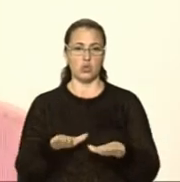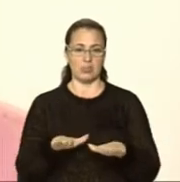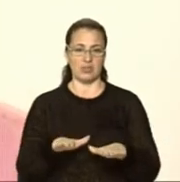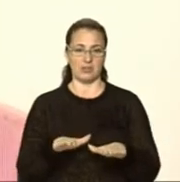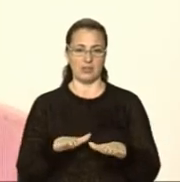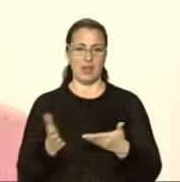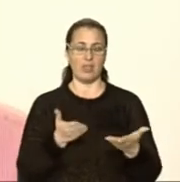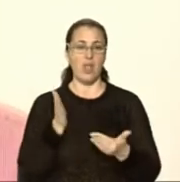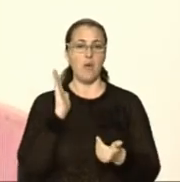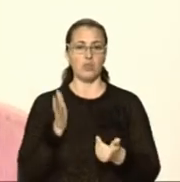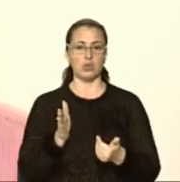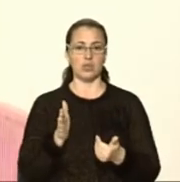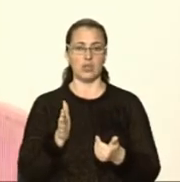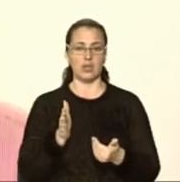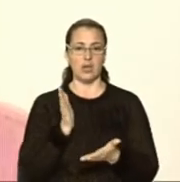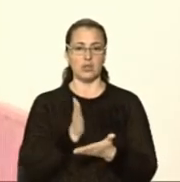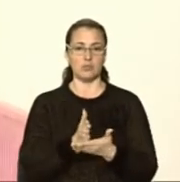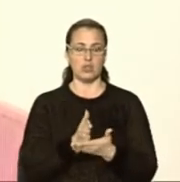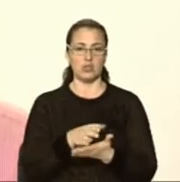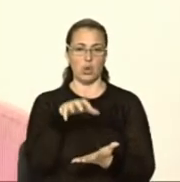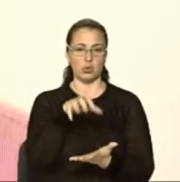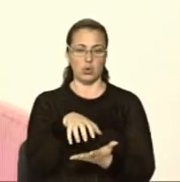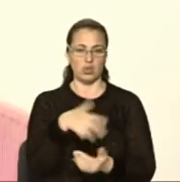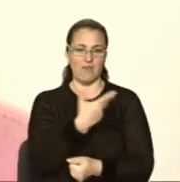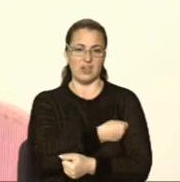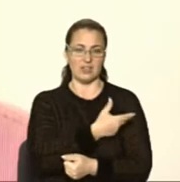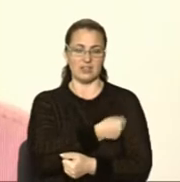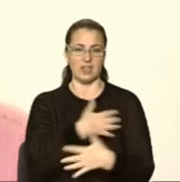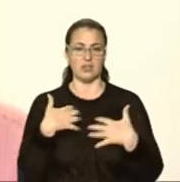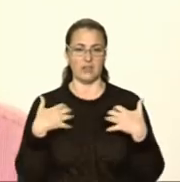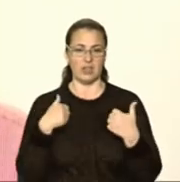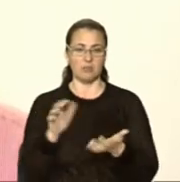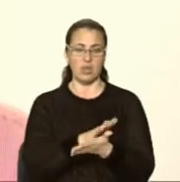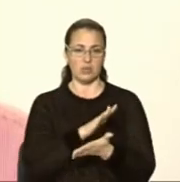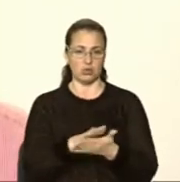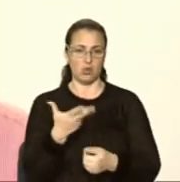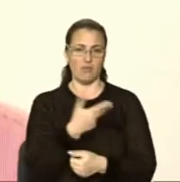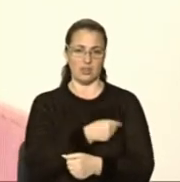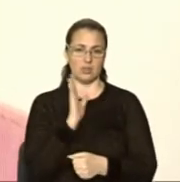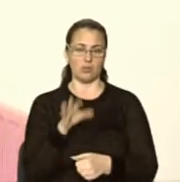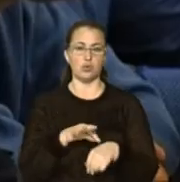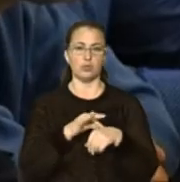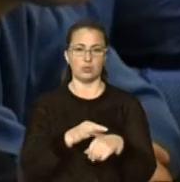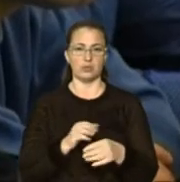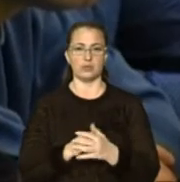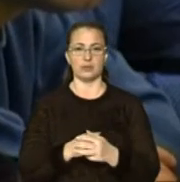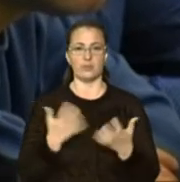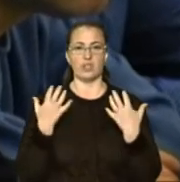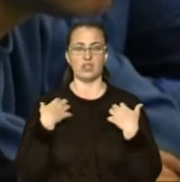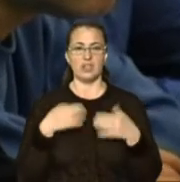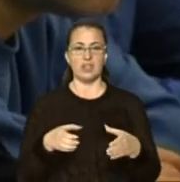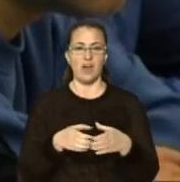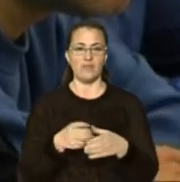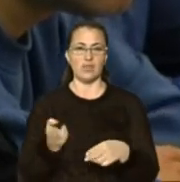де буде розміщені точки вакцинації тварин. Безкоштовна вакцинація буде проводитися. Начальниця